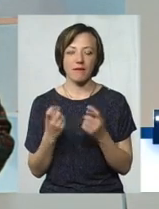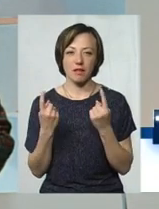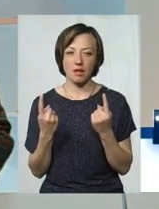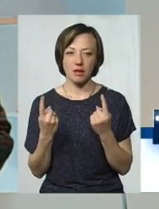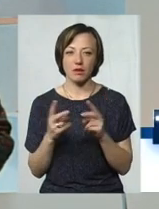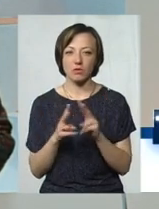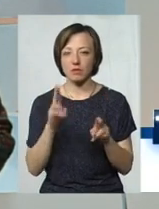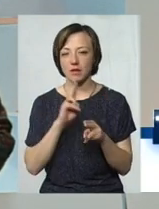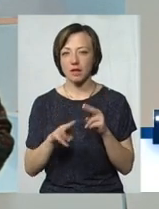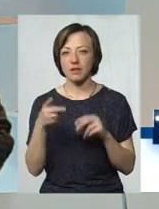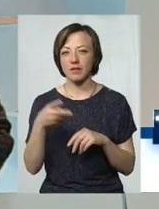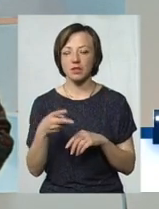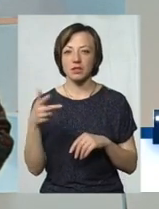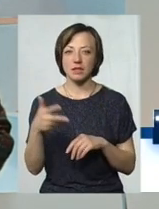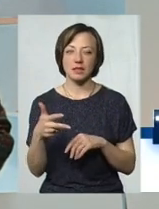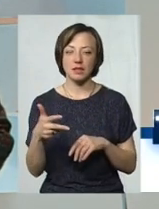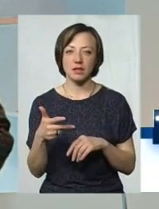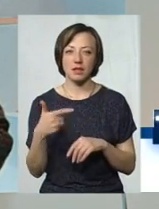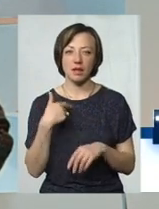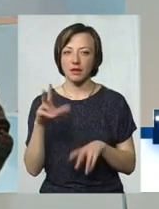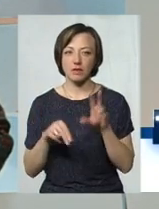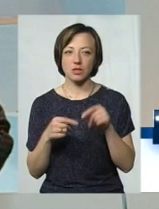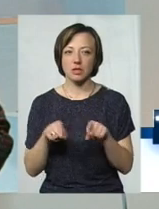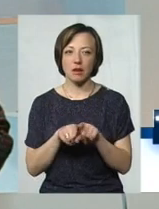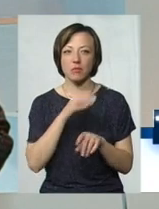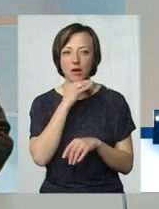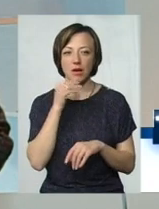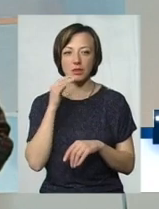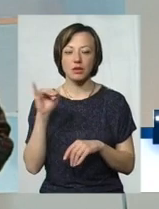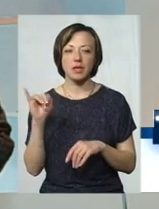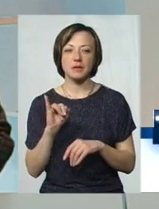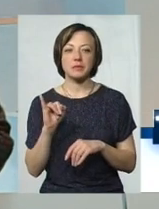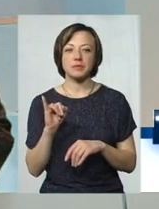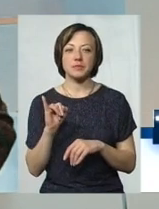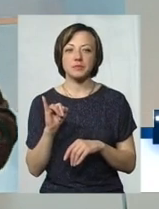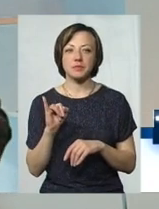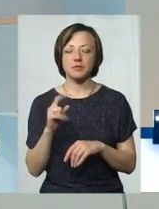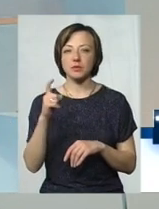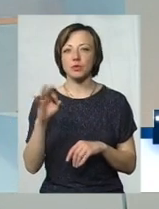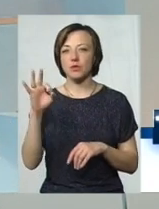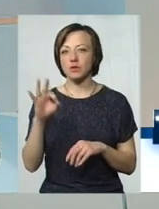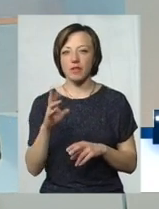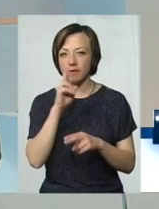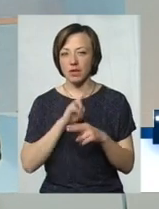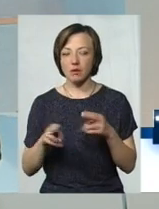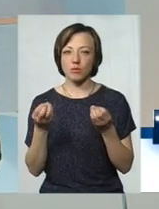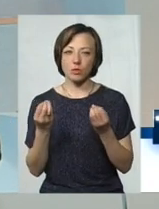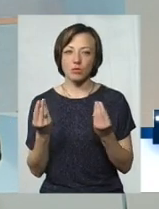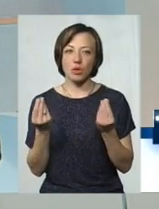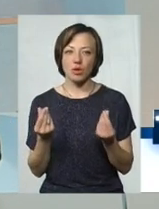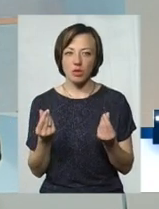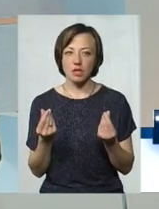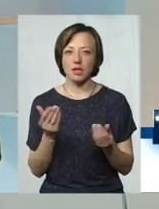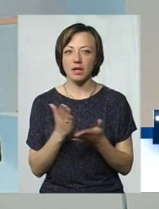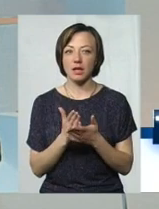якщо там хтось втрати 2 тисячі гривень, 3 тисячі гривень, я нарахую, що це так багато. І тим паче вони на 100% не втратять, просто ті гроші є в якихось